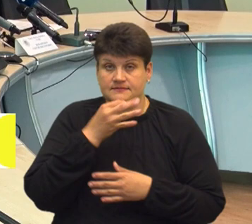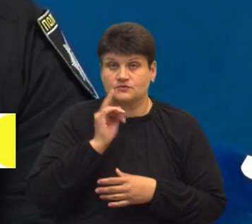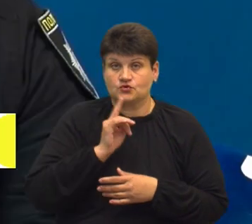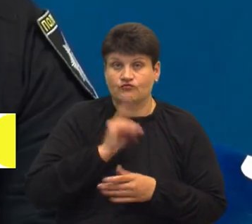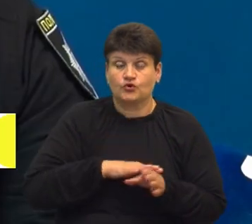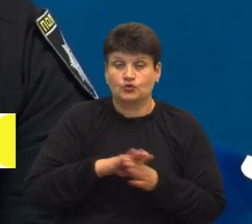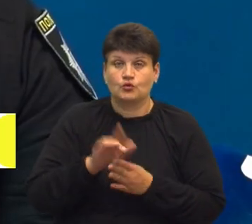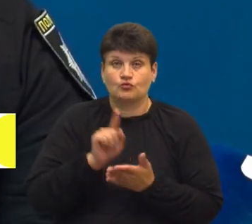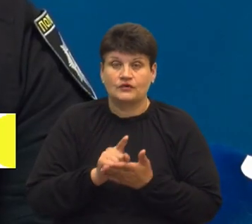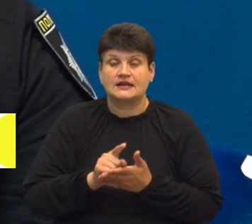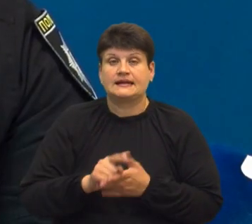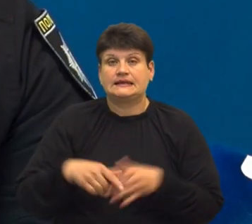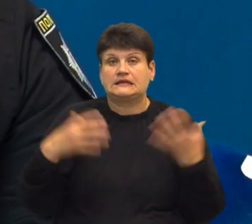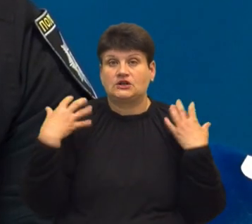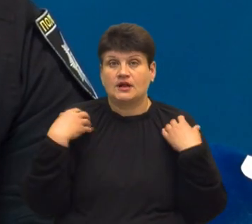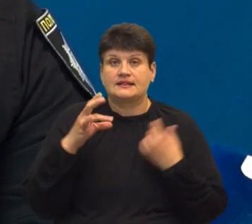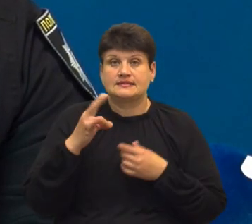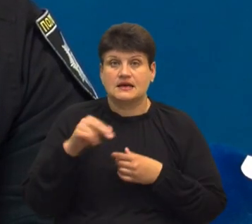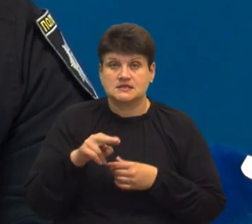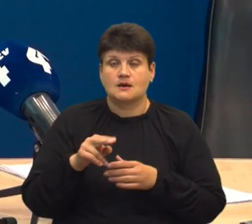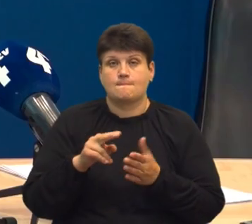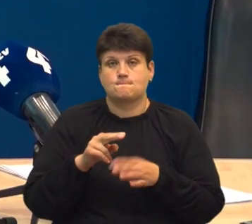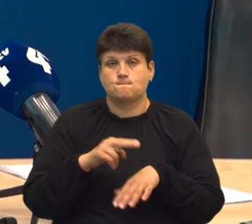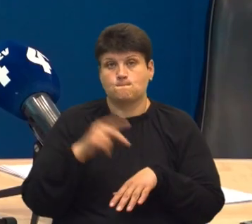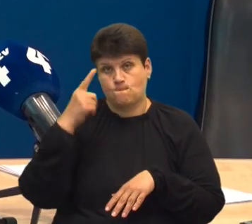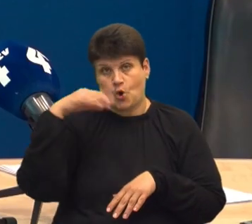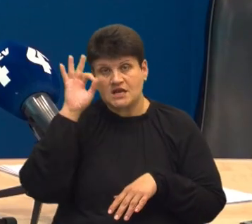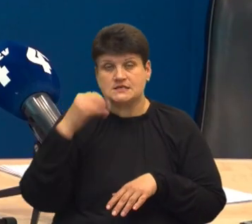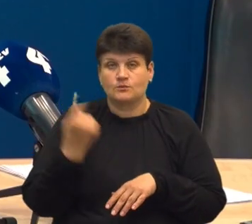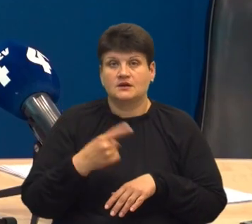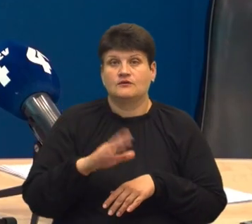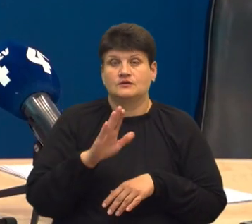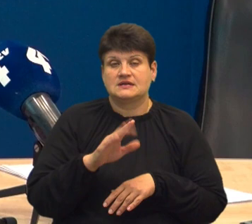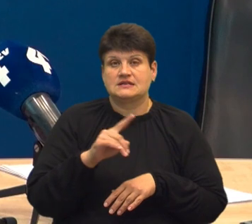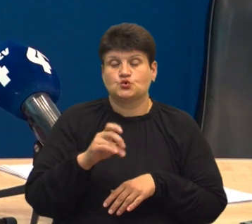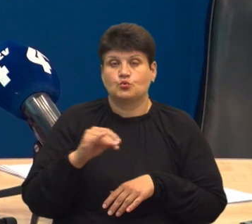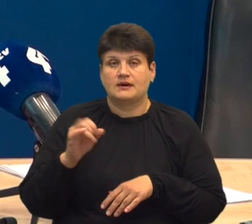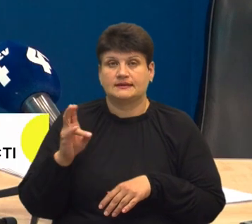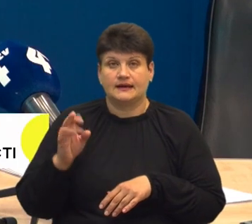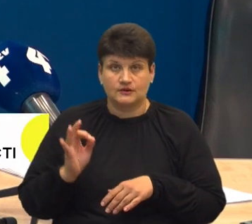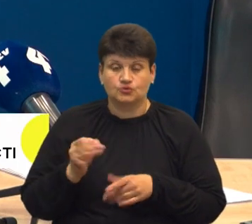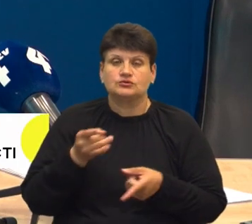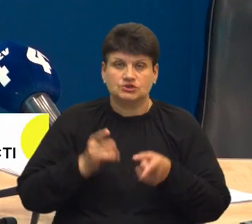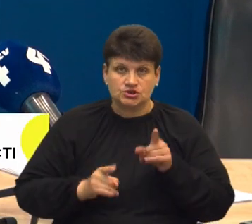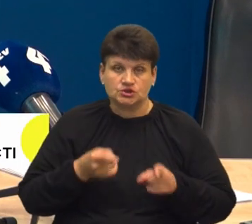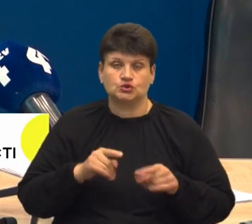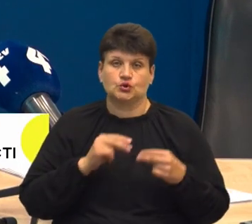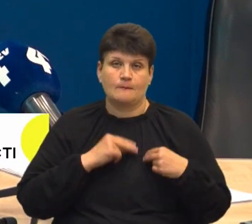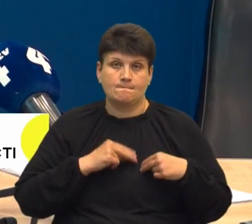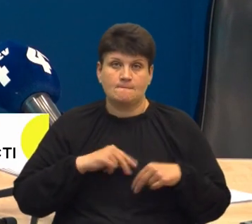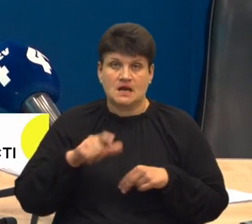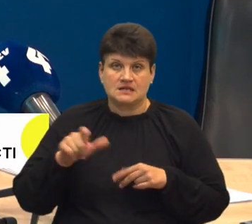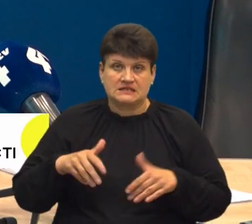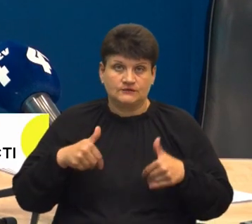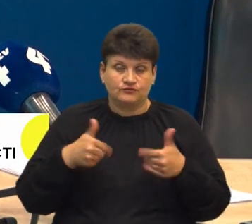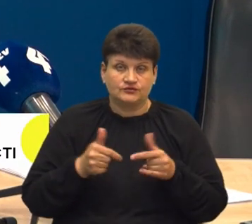обов'язків начальника Нацполіції області Сергій Зюбаненко. Дійсно, працівники НАБУ звернулися в чергову частину